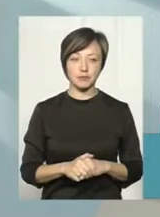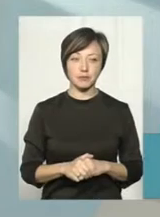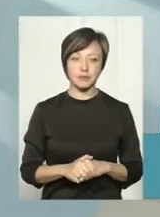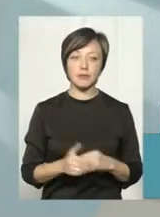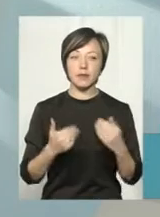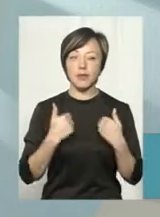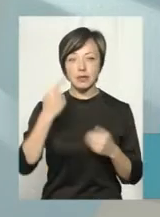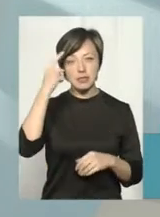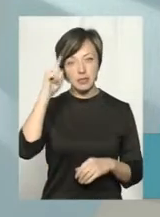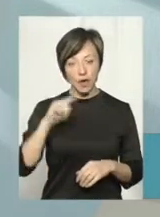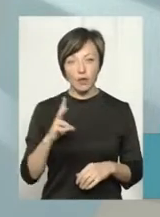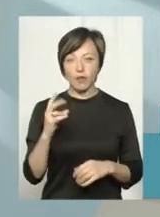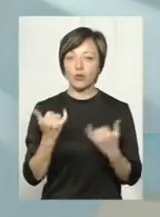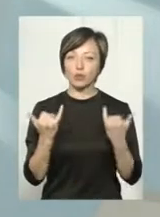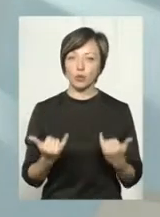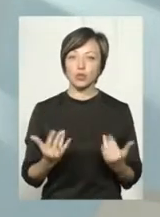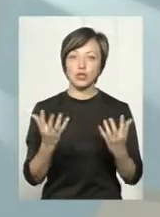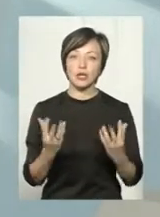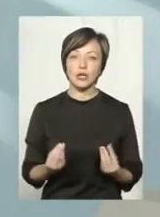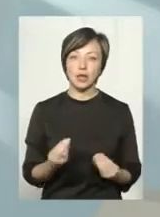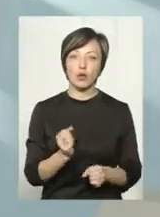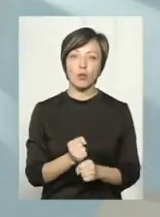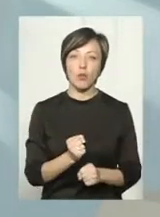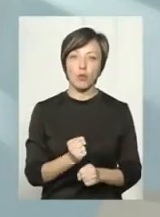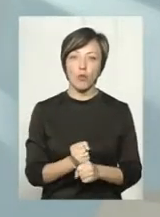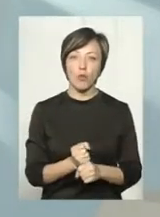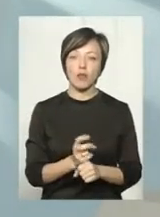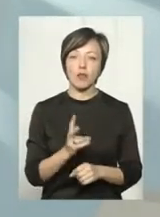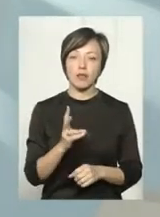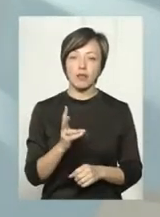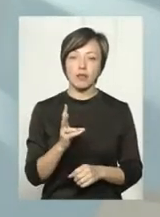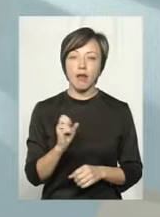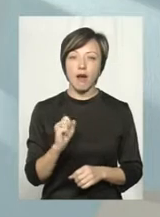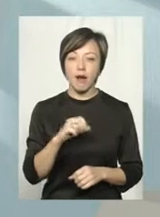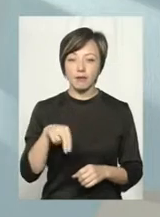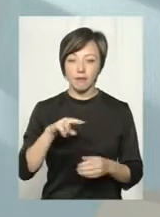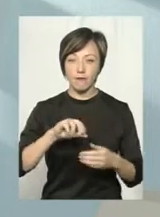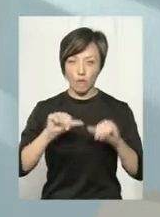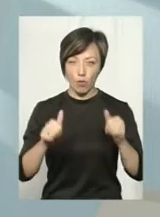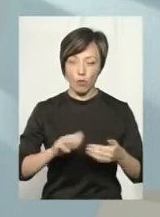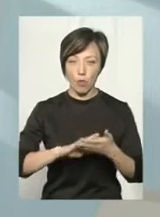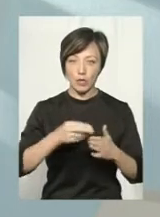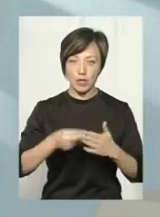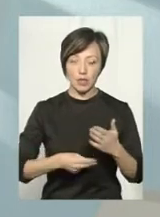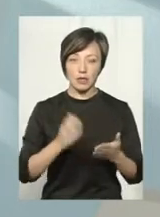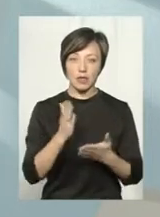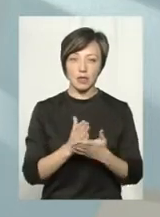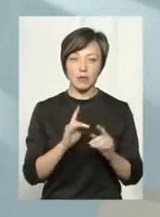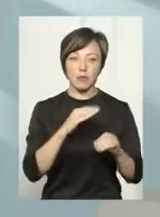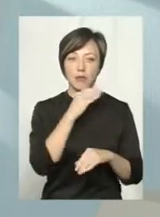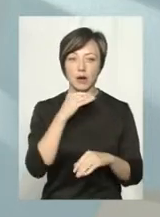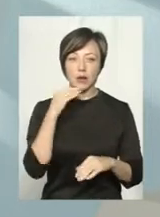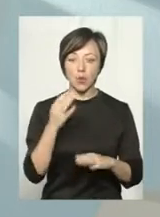Я знаю, що і на сьогоднішній день робота над формою контракту, тому що в ньому є дуже-дуже